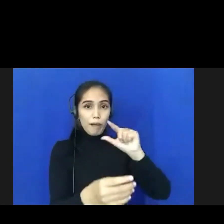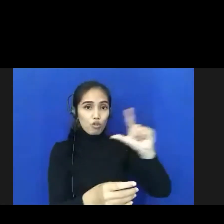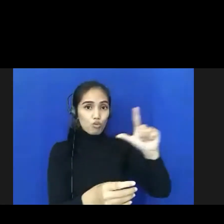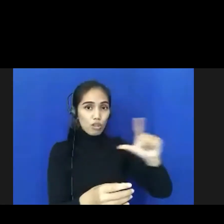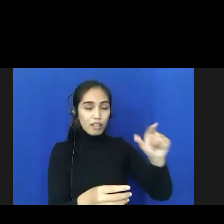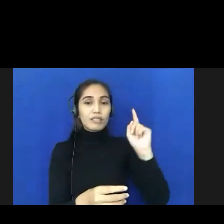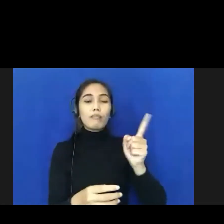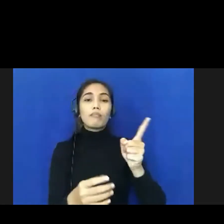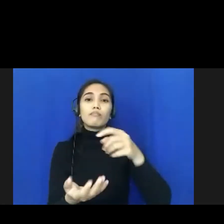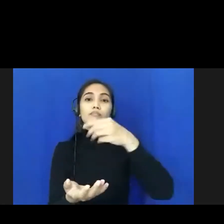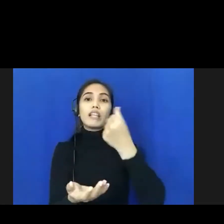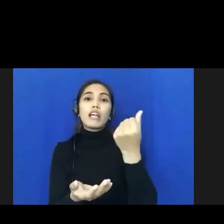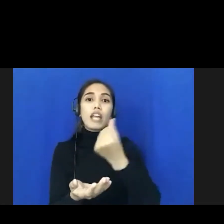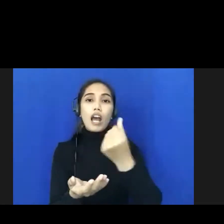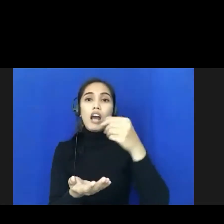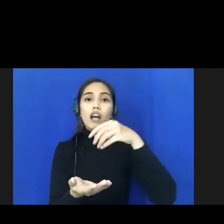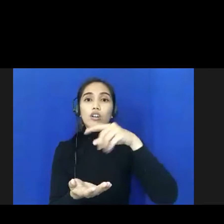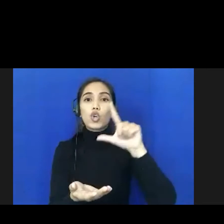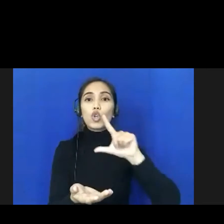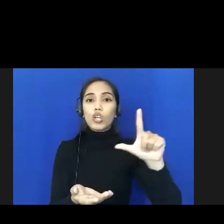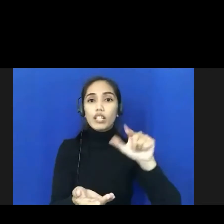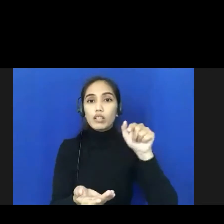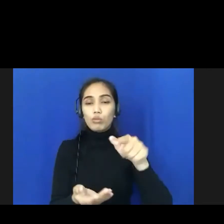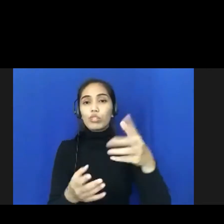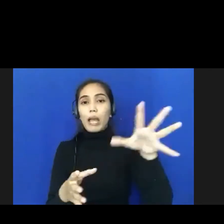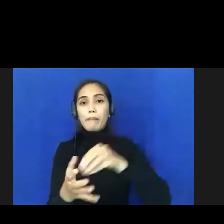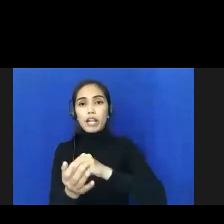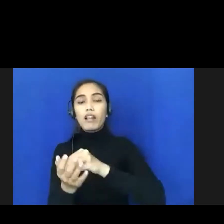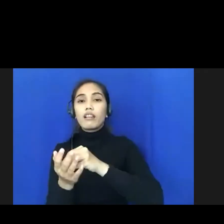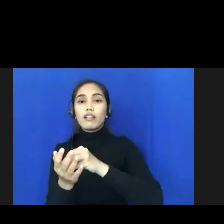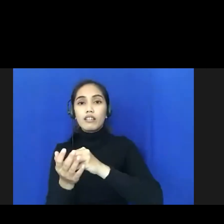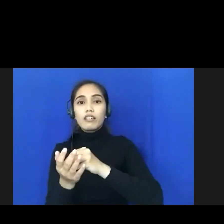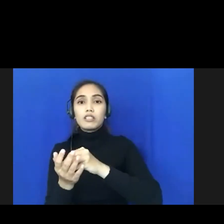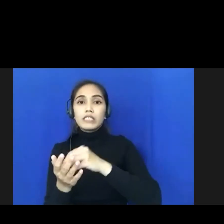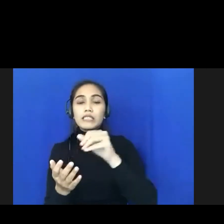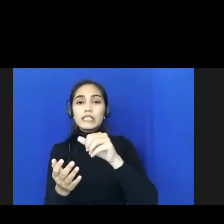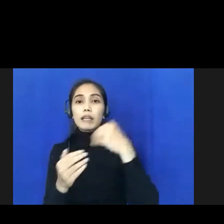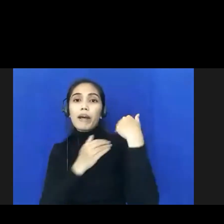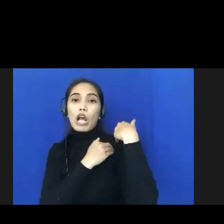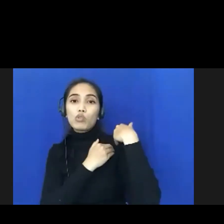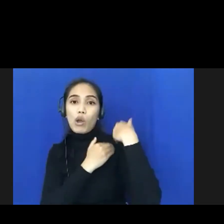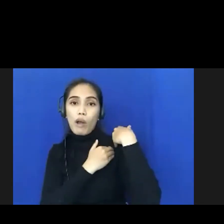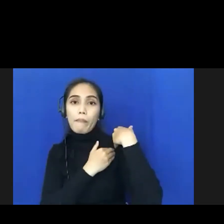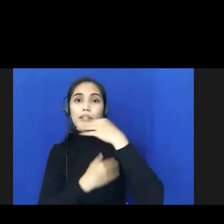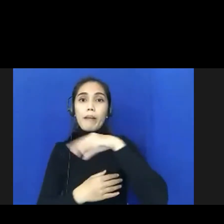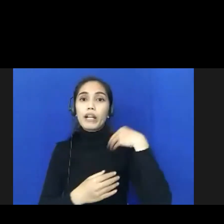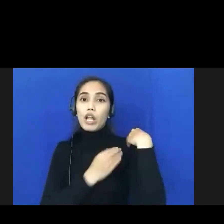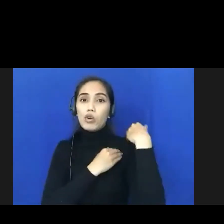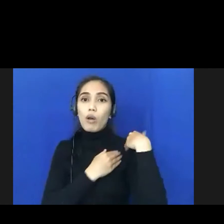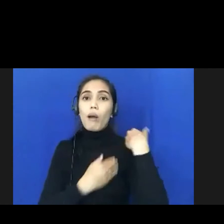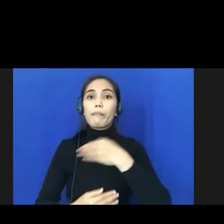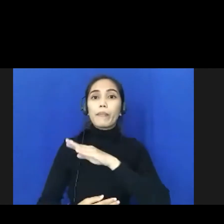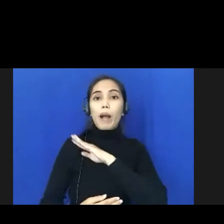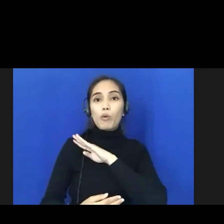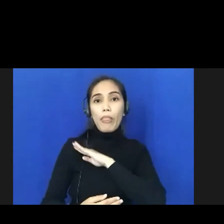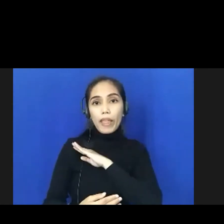kelurahan tidak ada, sehingga itu diambil alih oleh pemerintah kabupaten lewat karantina terpusat yang ada di Wisma,